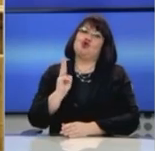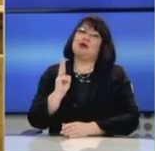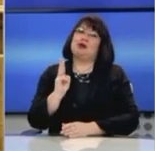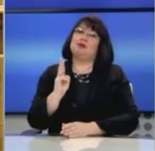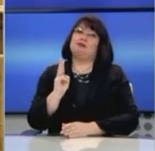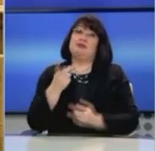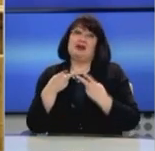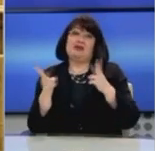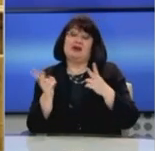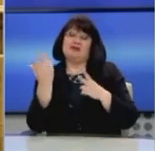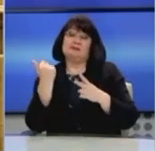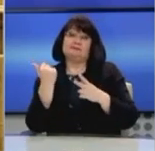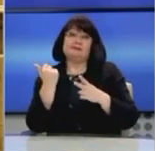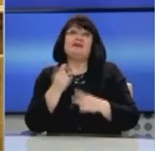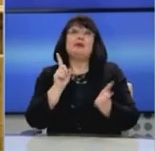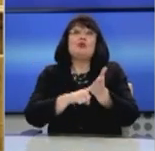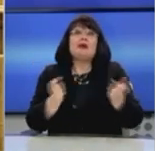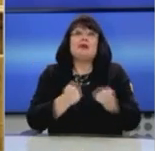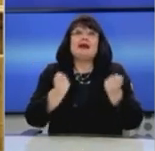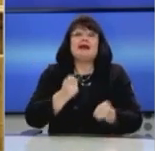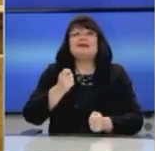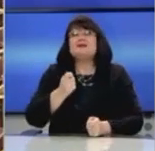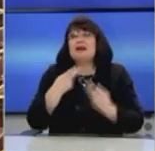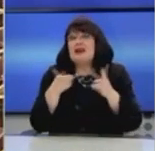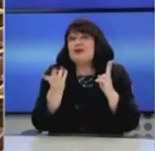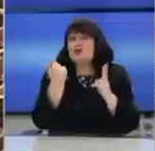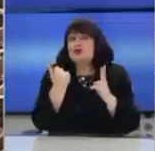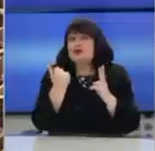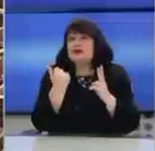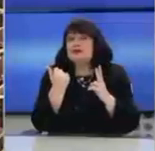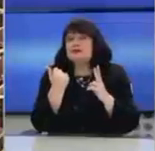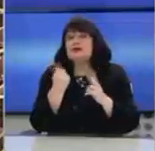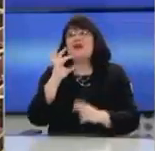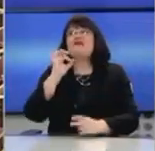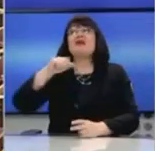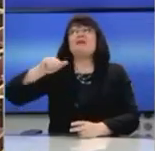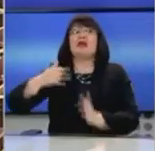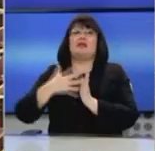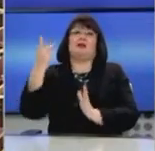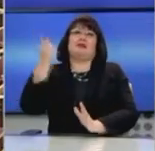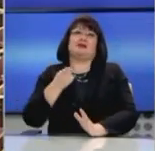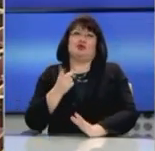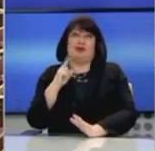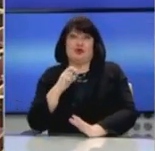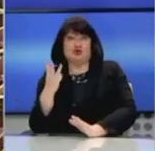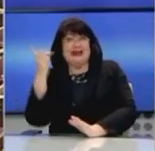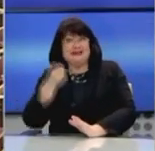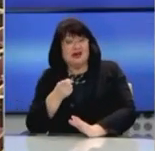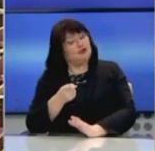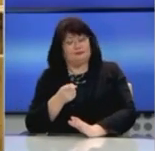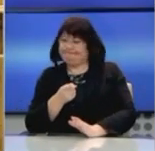βαθμούς ελευθερίας για να κάνετε αυτά που πρέπει να κάνετε. Παράδειγμα, ΦΠΑΣΟ 15%. Δεν είναι δυνατόν να είναι 23%.